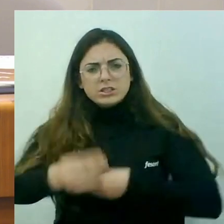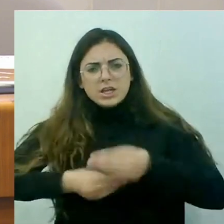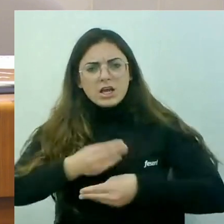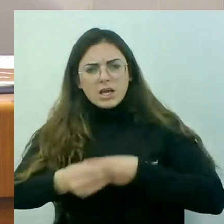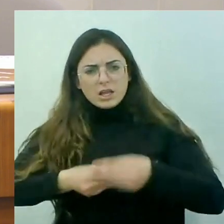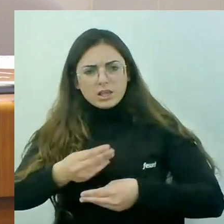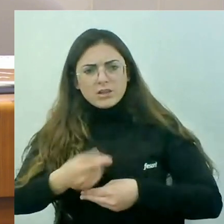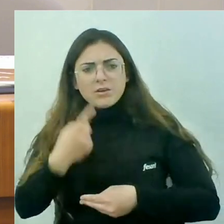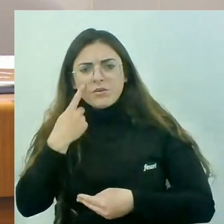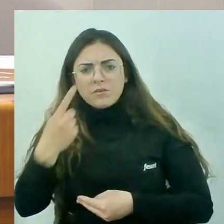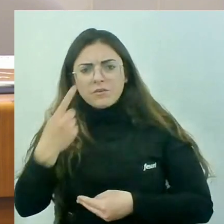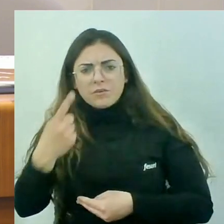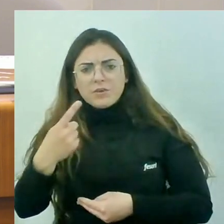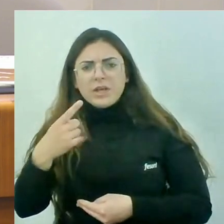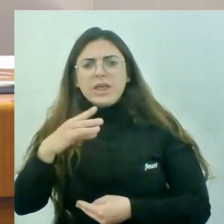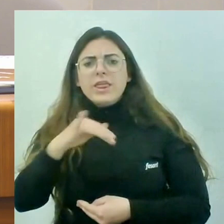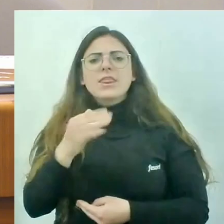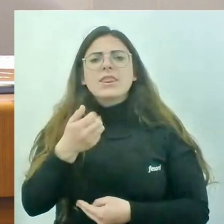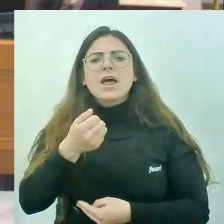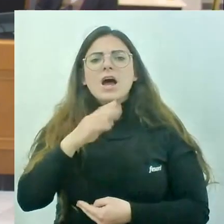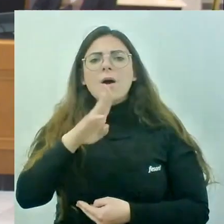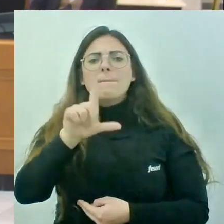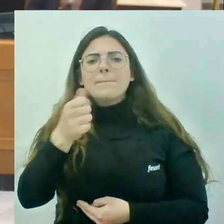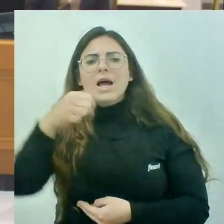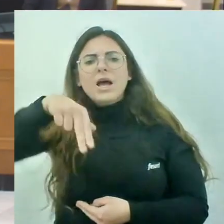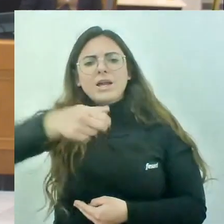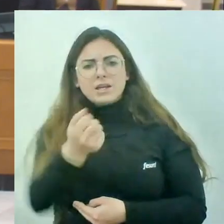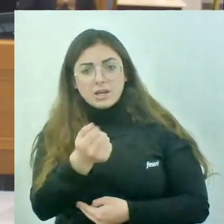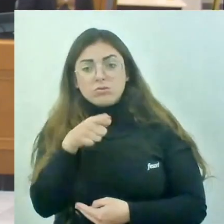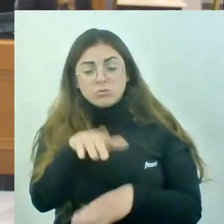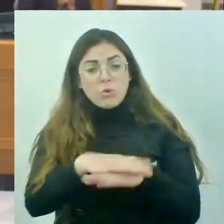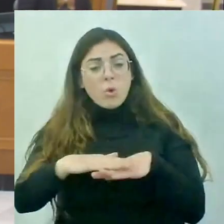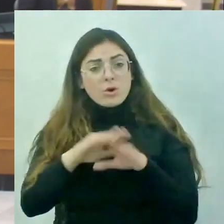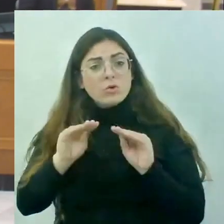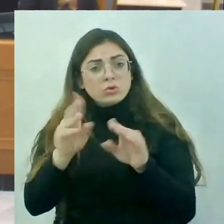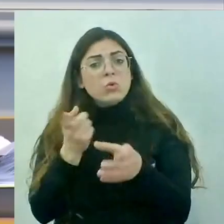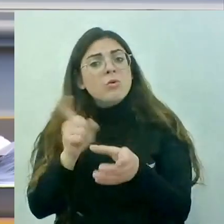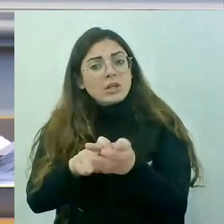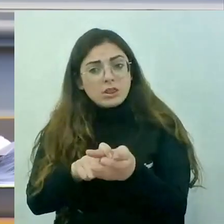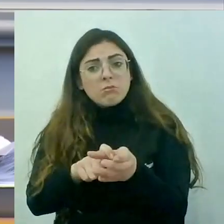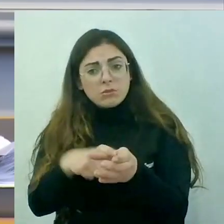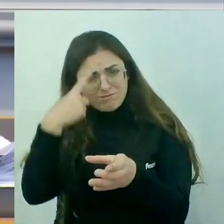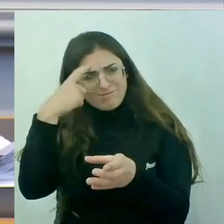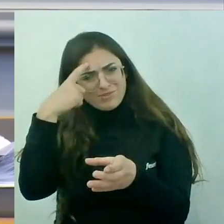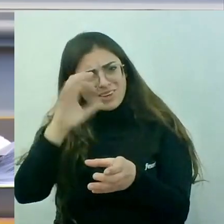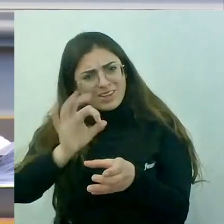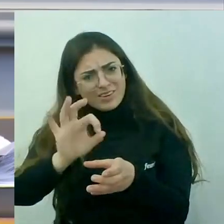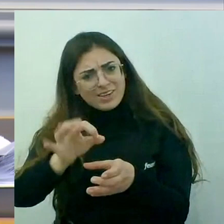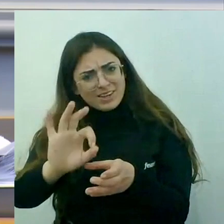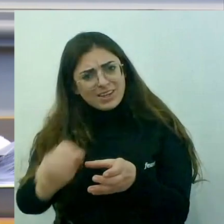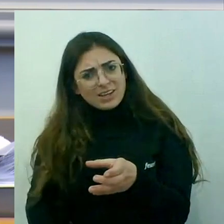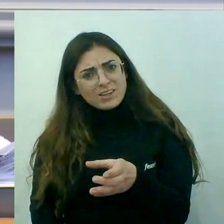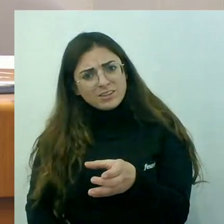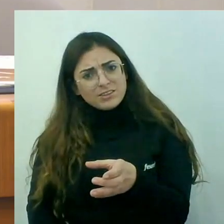Zaplana, vostè li sona, senyor Mazón? Vostè va formar part del seu govern, se'n recorda, no? Se'n recorda, veritat? Doncs clar, este senyor,